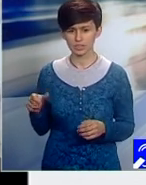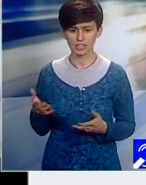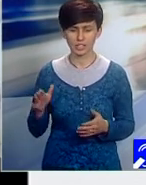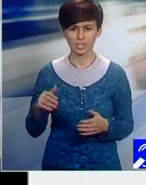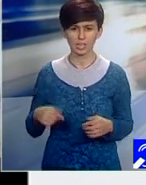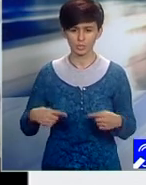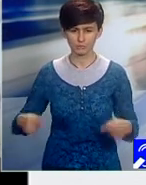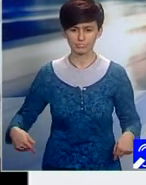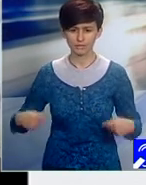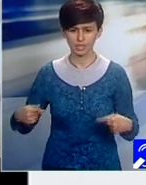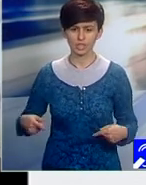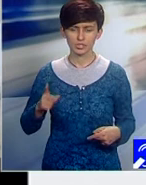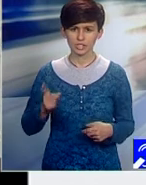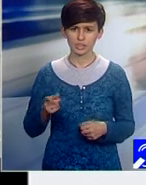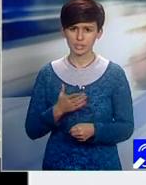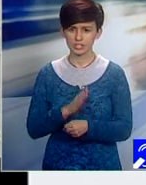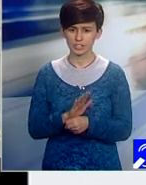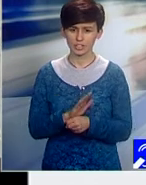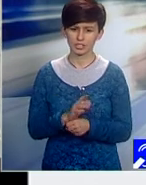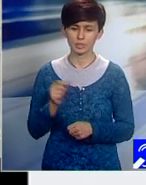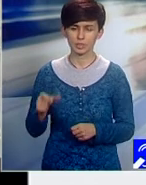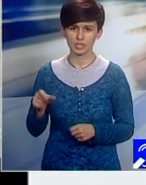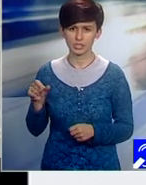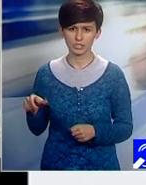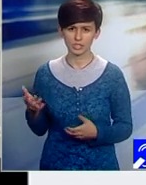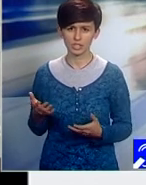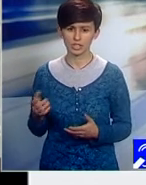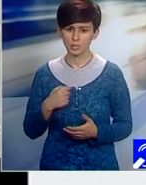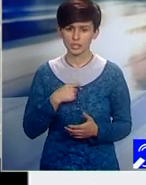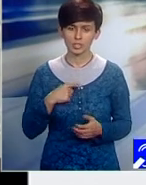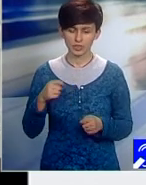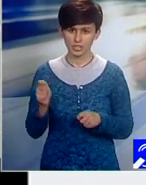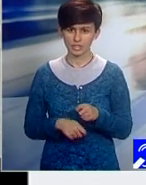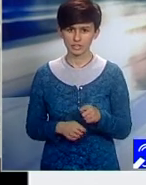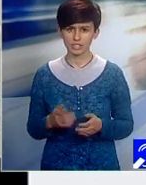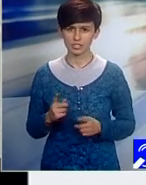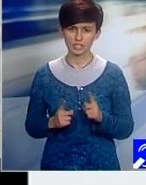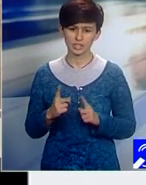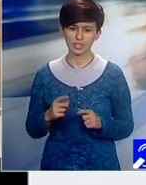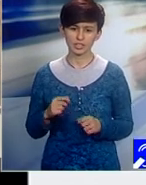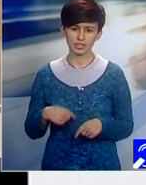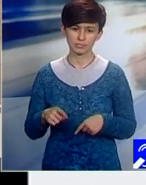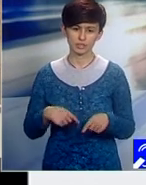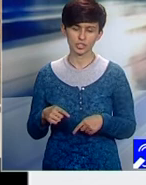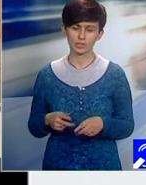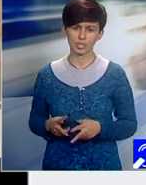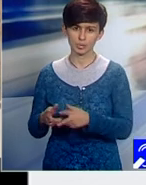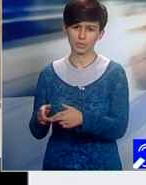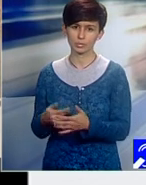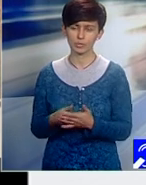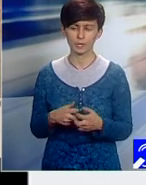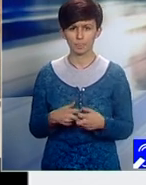să le matriculeze căruța și pot fi oricând sancționați dacă circulă pe drumurile publice fără RCA. Avem un număr de 250 de